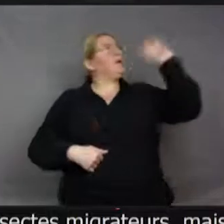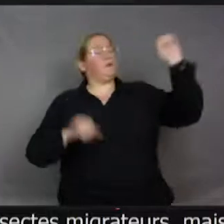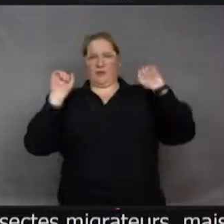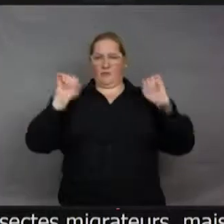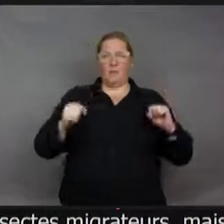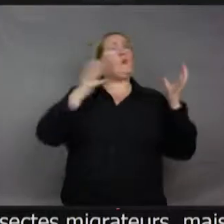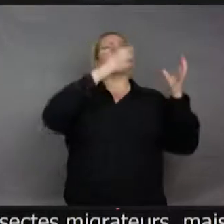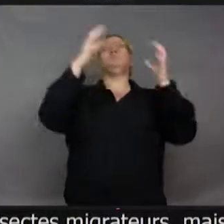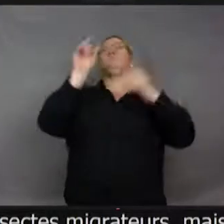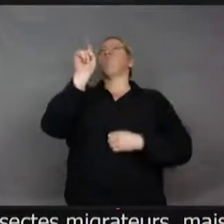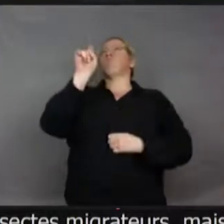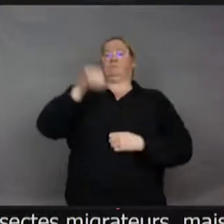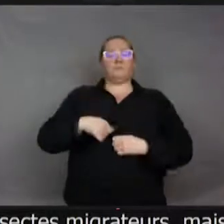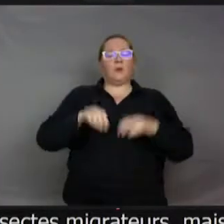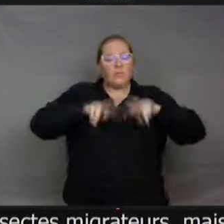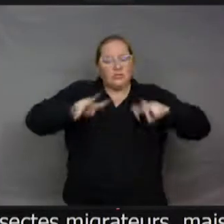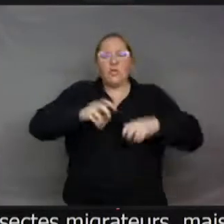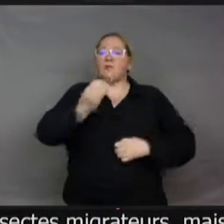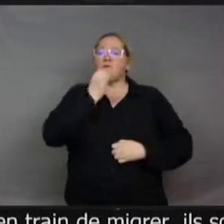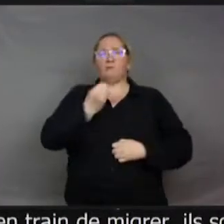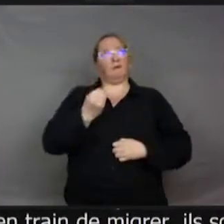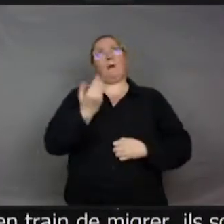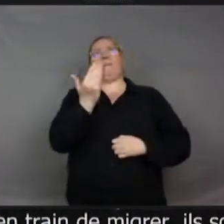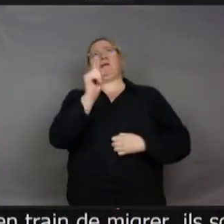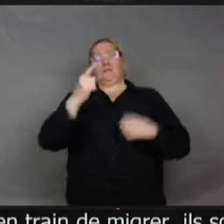parce qu'ils ne sont pas en train de chercher de la nourriture dans le coin. ça se repère.